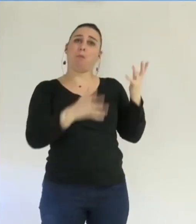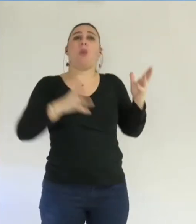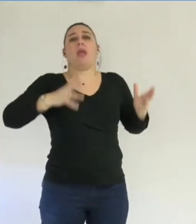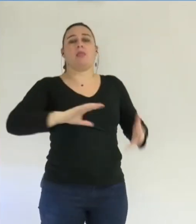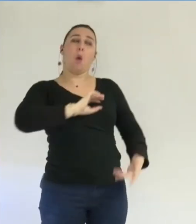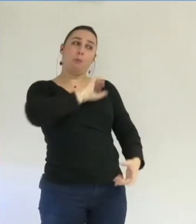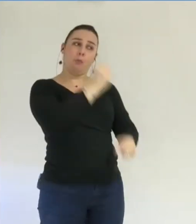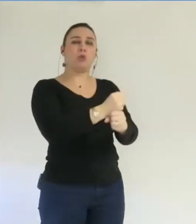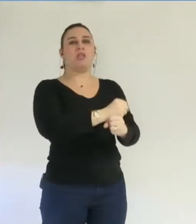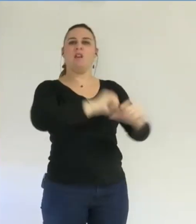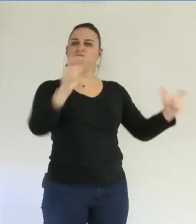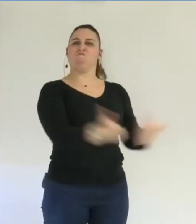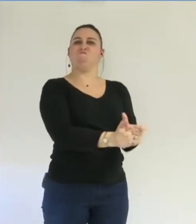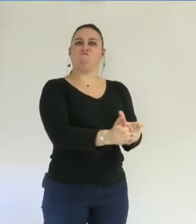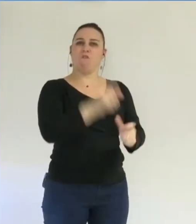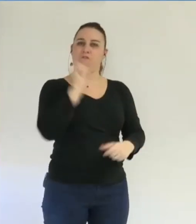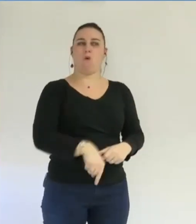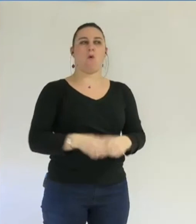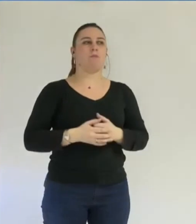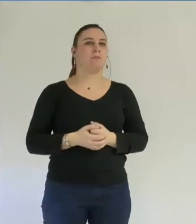Sous